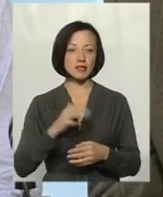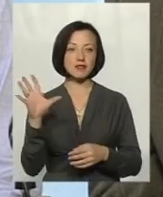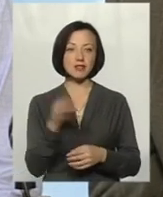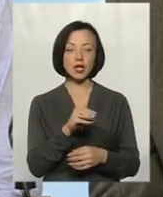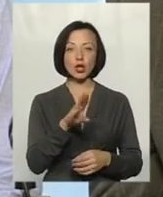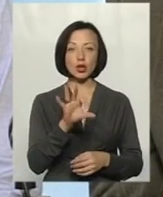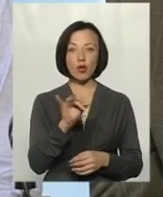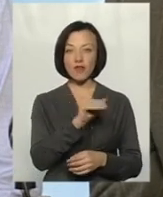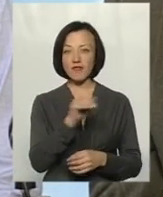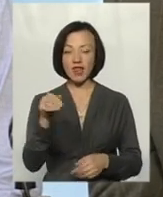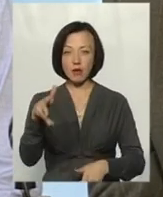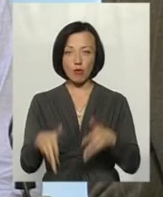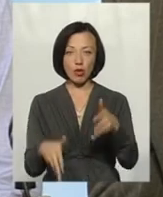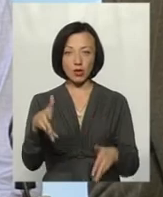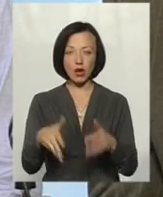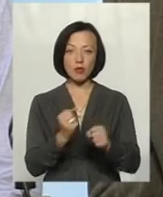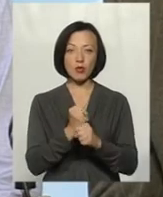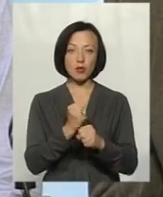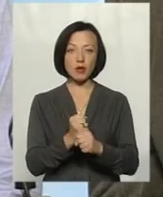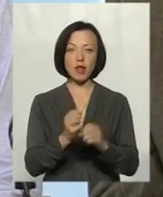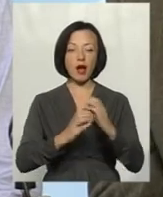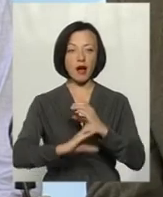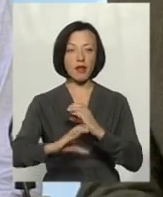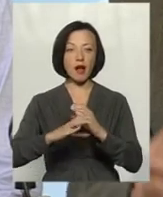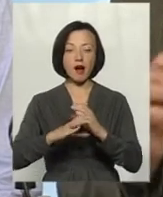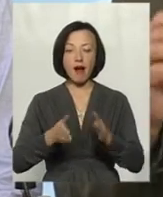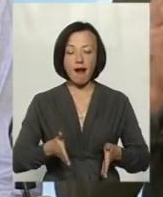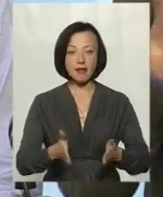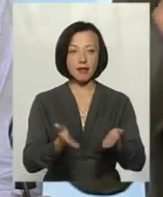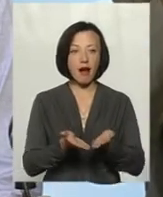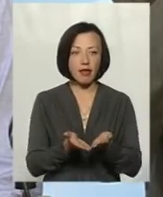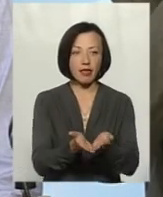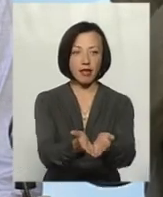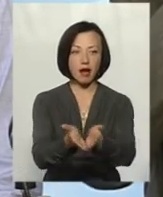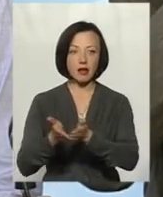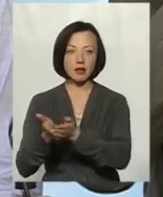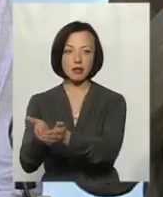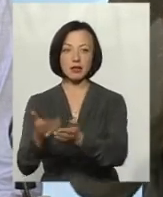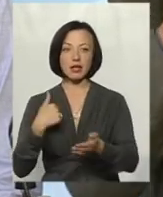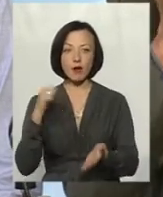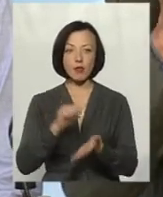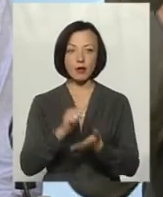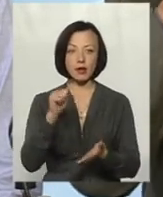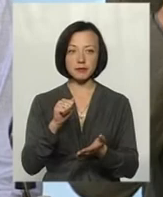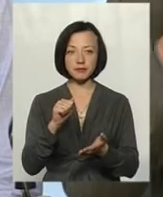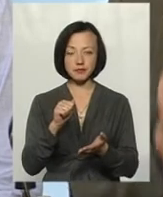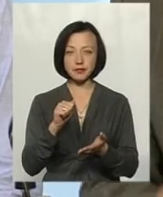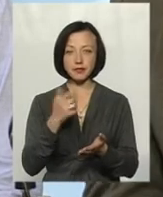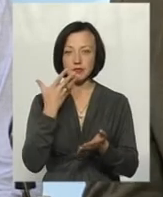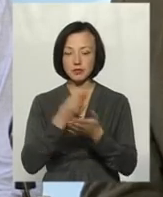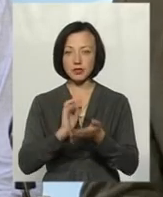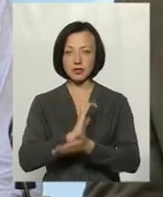всі торфяні болота, поробили в них канали. Ось я в публікації своїх в сільських вістях за 9 липня